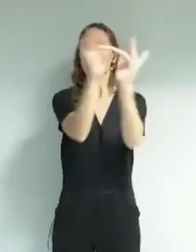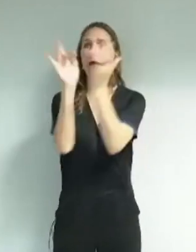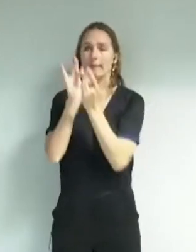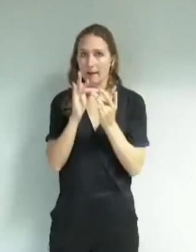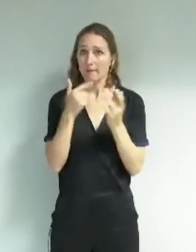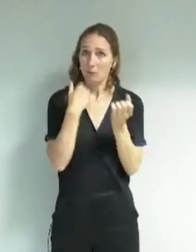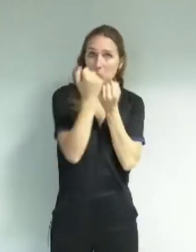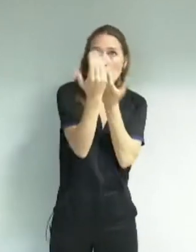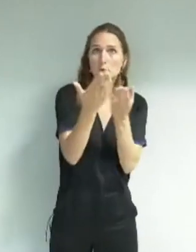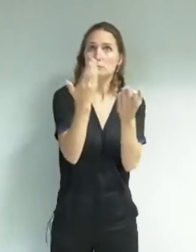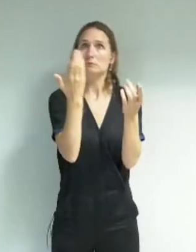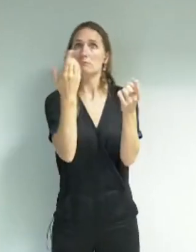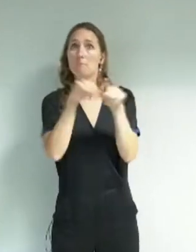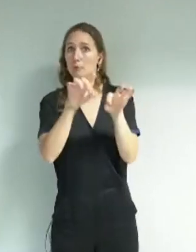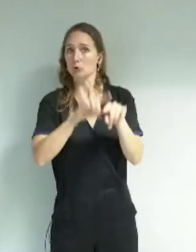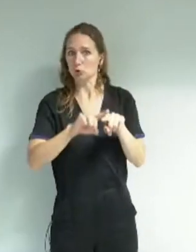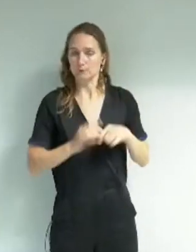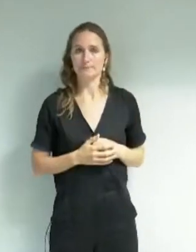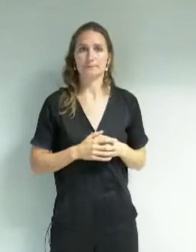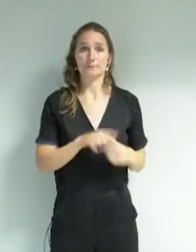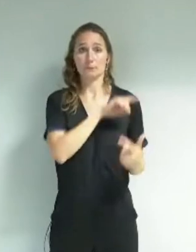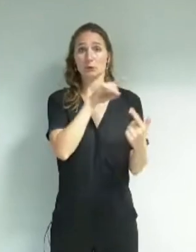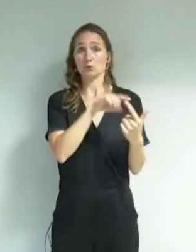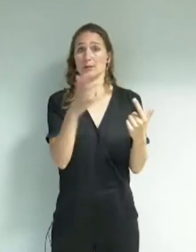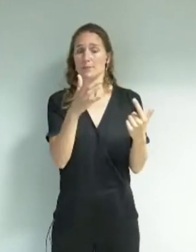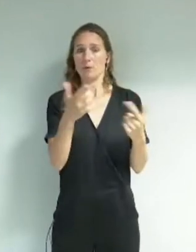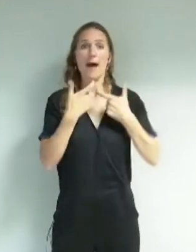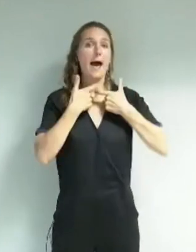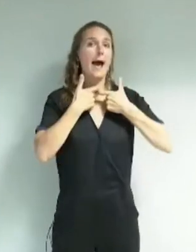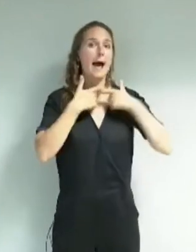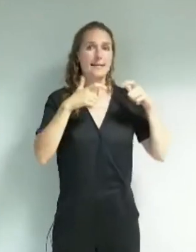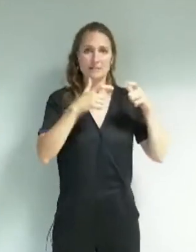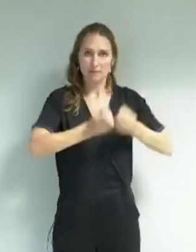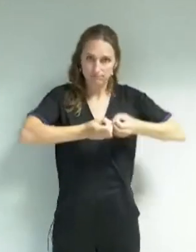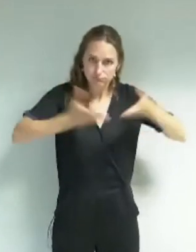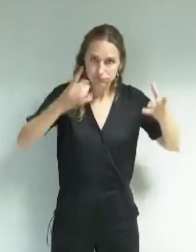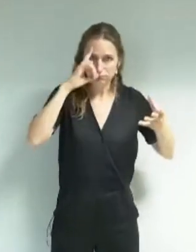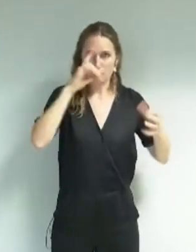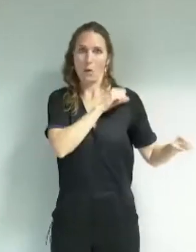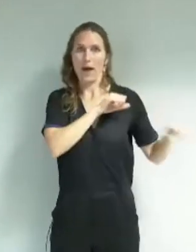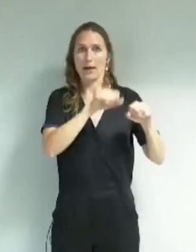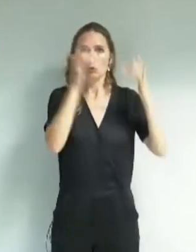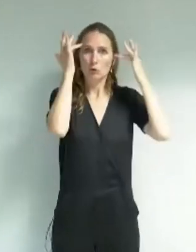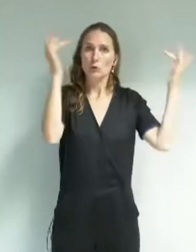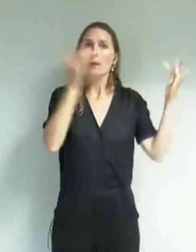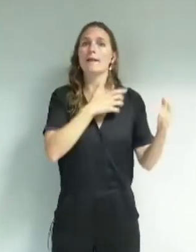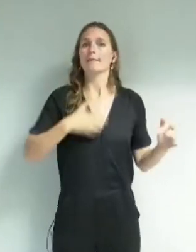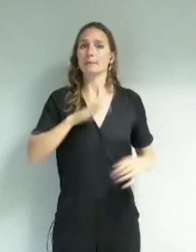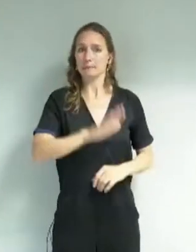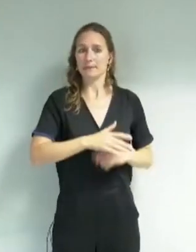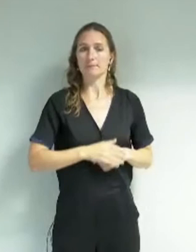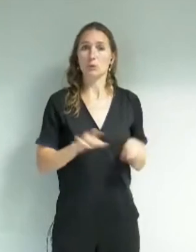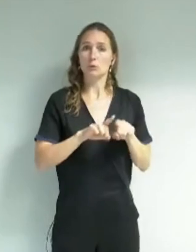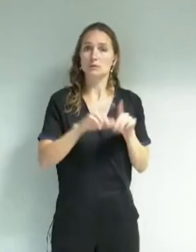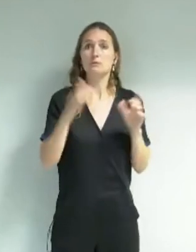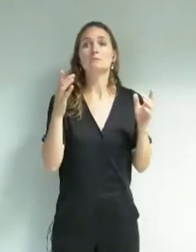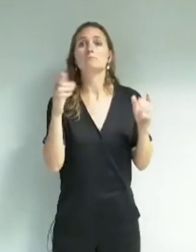La deuxième proposition est de renforcer l'accessibilité aux actions culturelles municipales, inciter les opérateurs culturels à